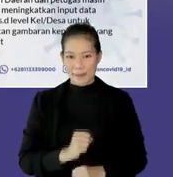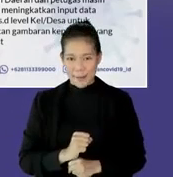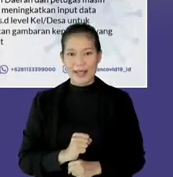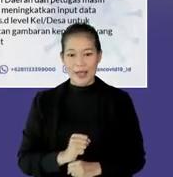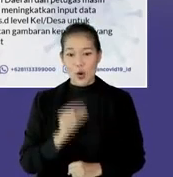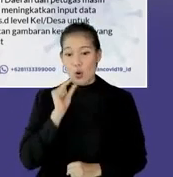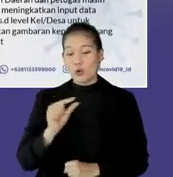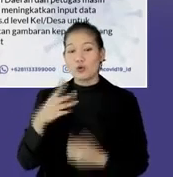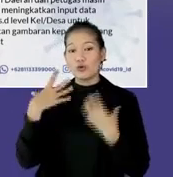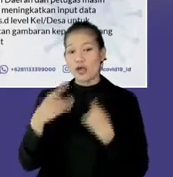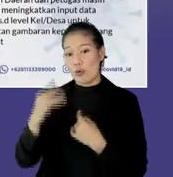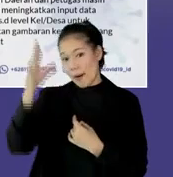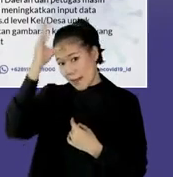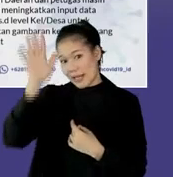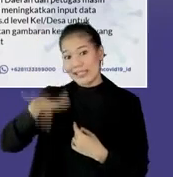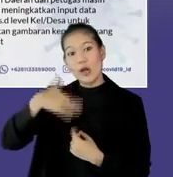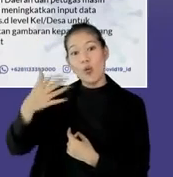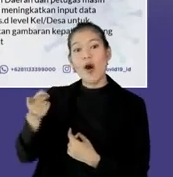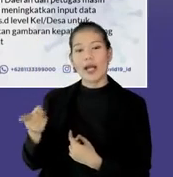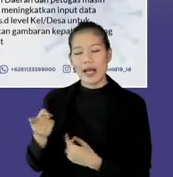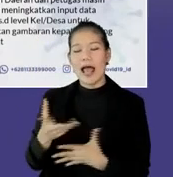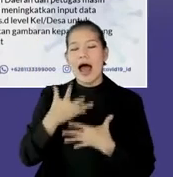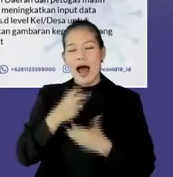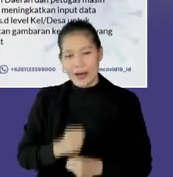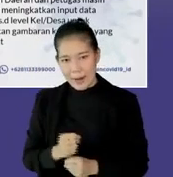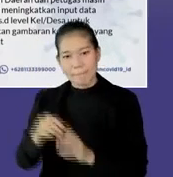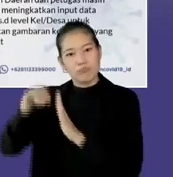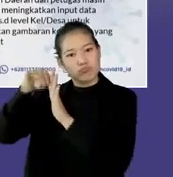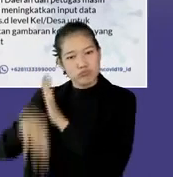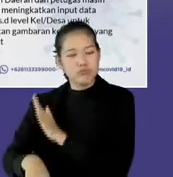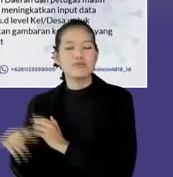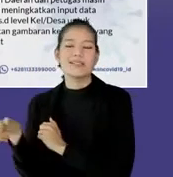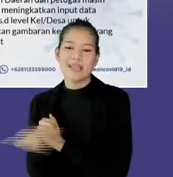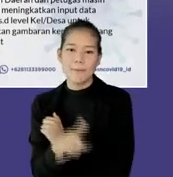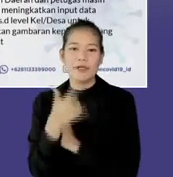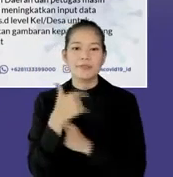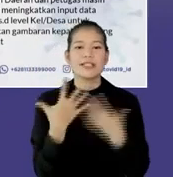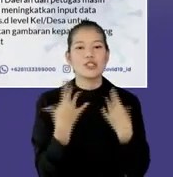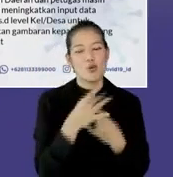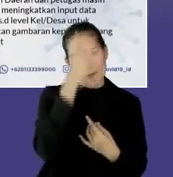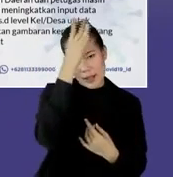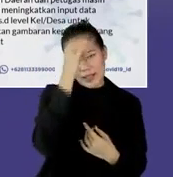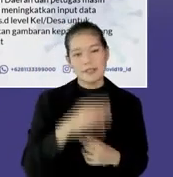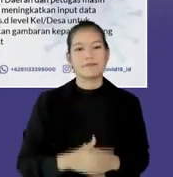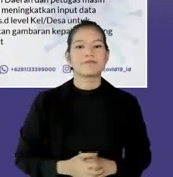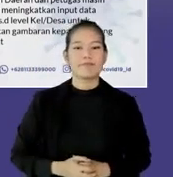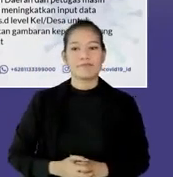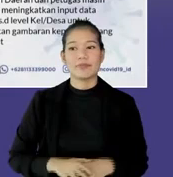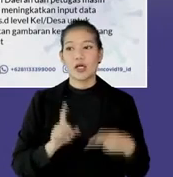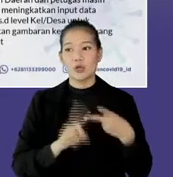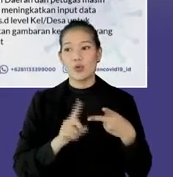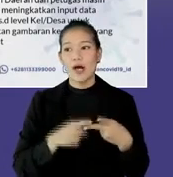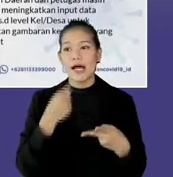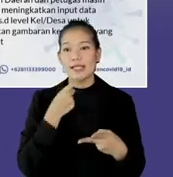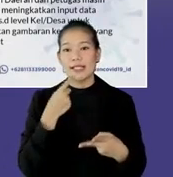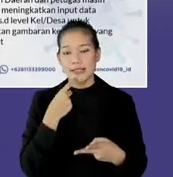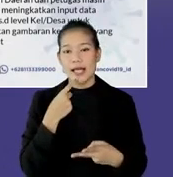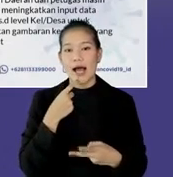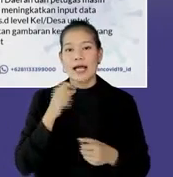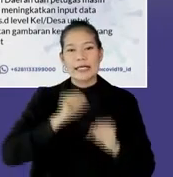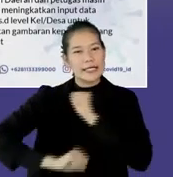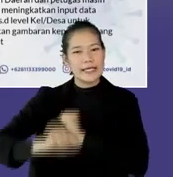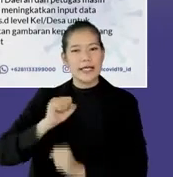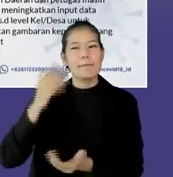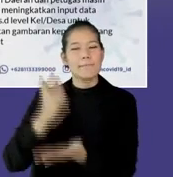ini di luar Pulau Jawa dan Bali, harapannya juga dapat ikut turun, signifikan sama seperti yang sudah terjadi di Pulau Jawa. Yang kedua, mobilitas tetap